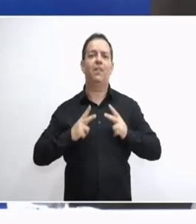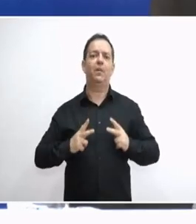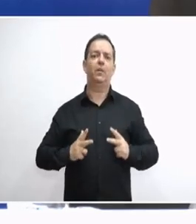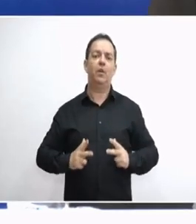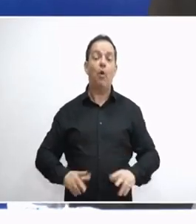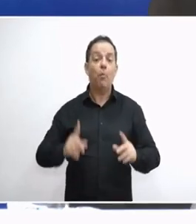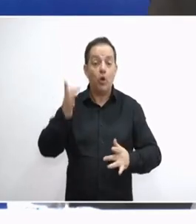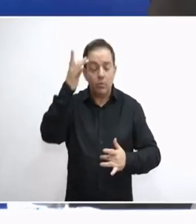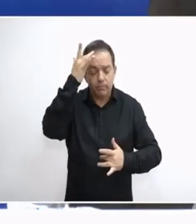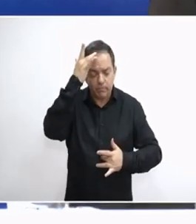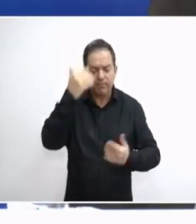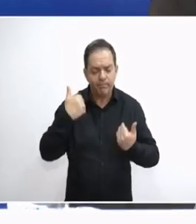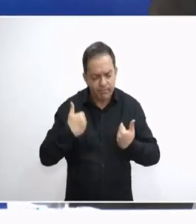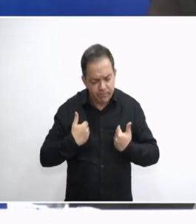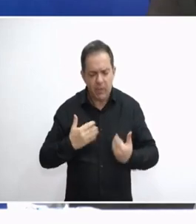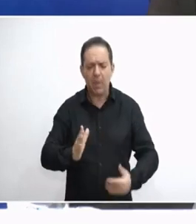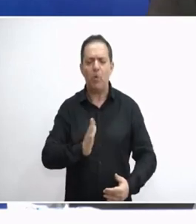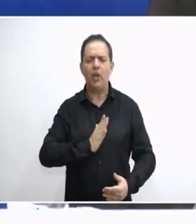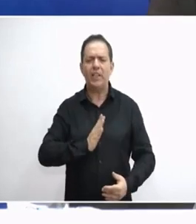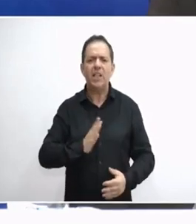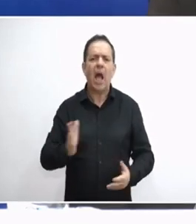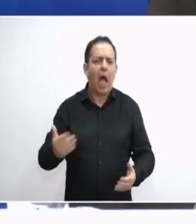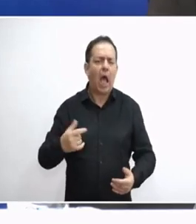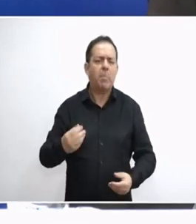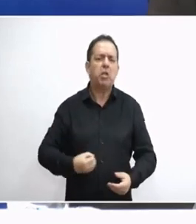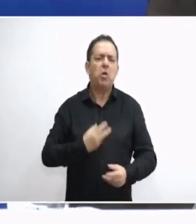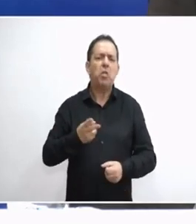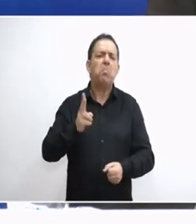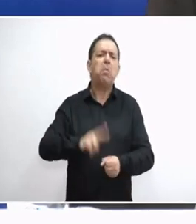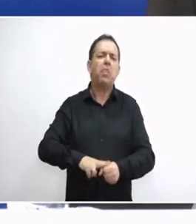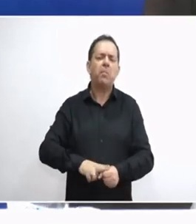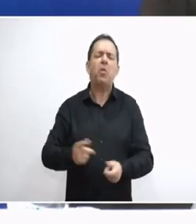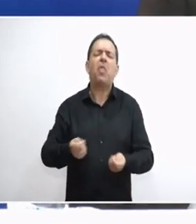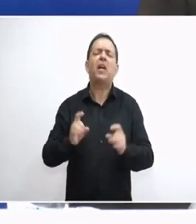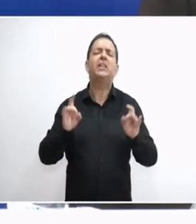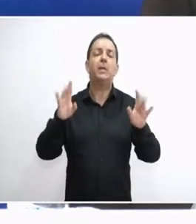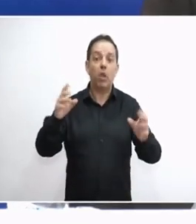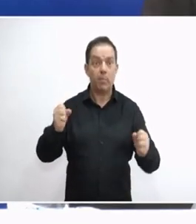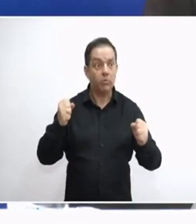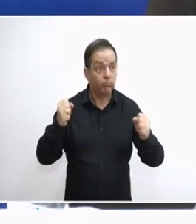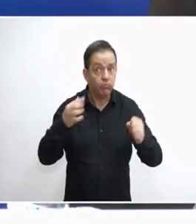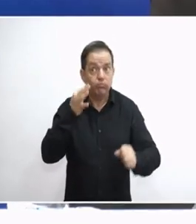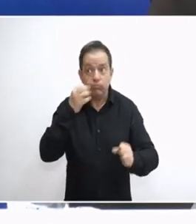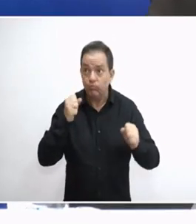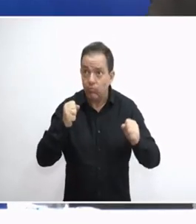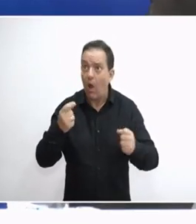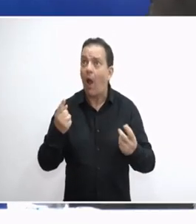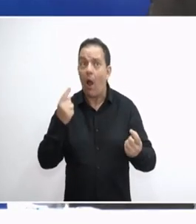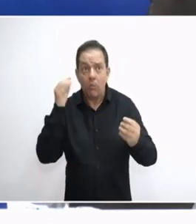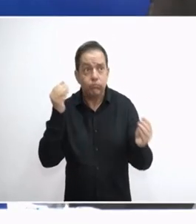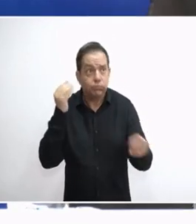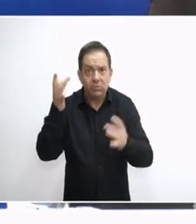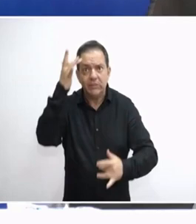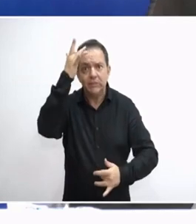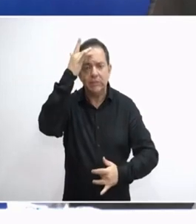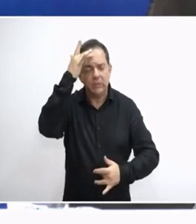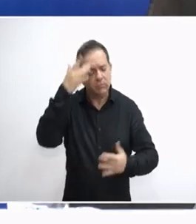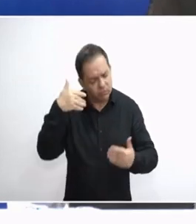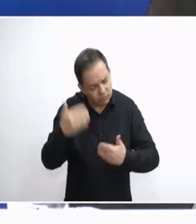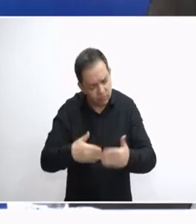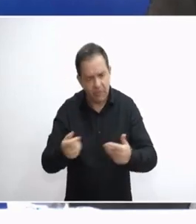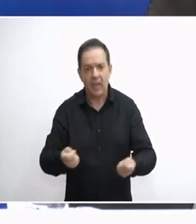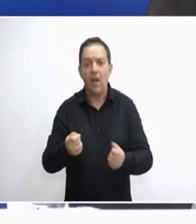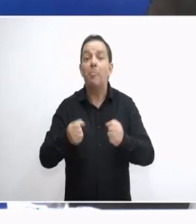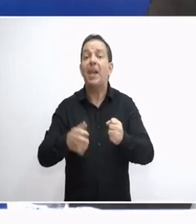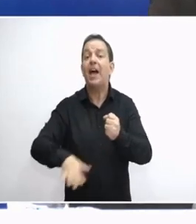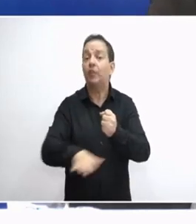κατανοήσει ότι είναι πολίτης ως νεκρός δεν θα κάνει ποτέ τίποτα όμως ο ζωντανός σας καταλάβει τι γίνεται η πλατφόρμα αυτή ετοιμάζεται παγκοσμίως